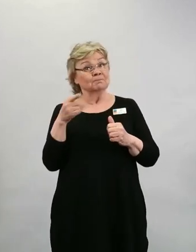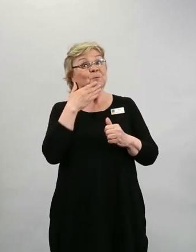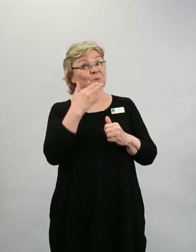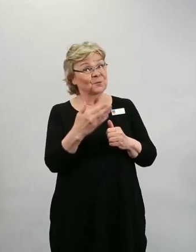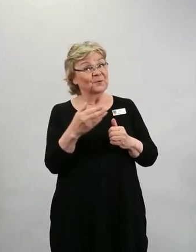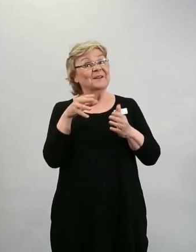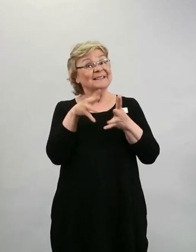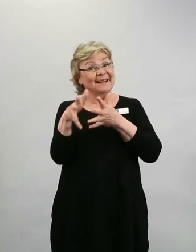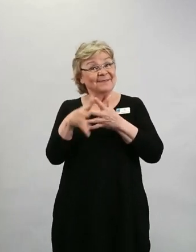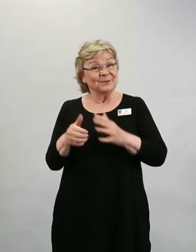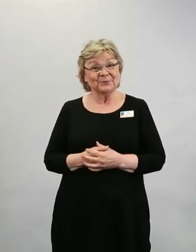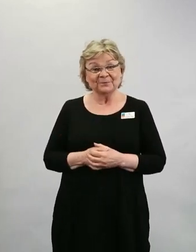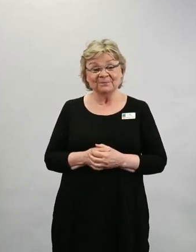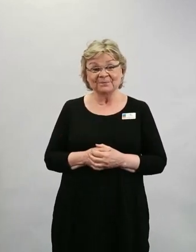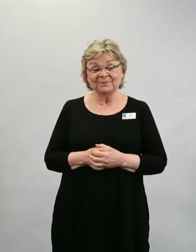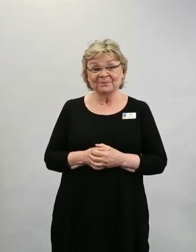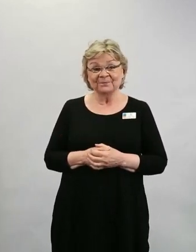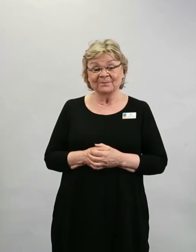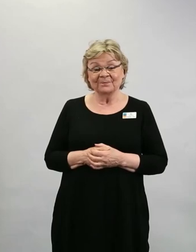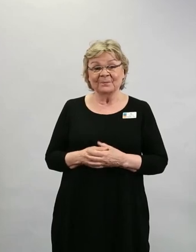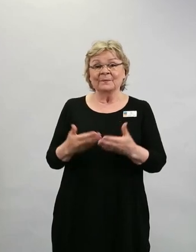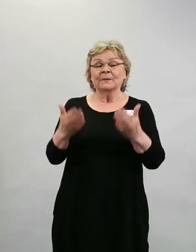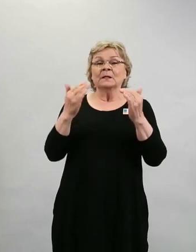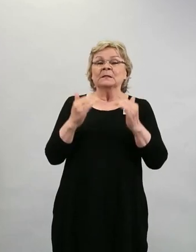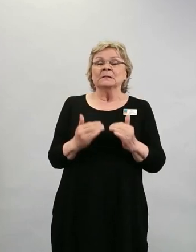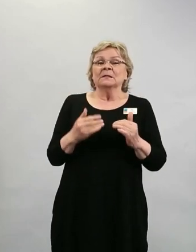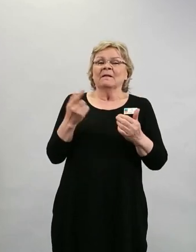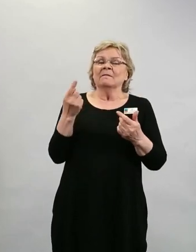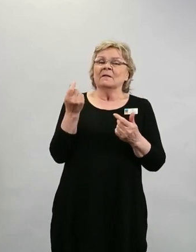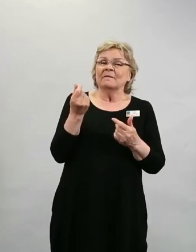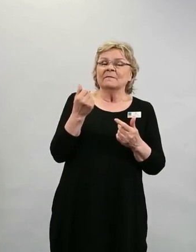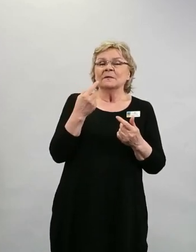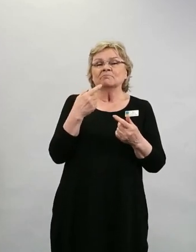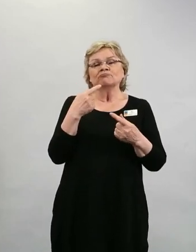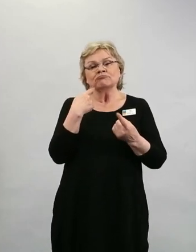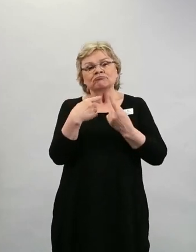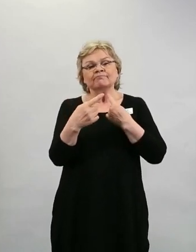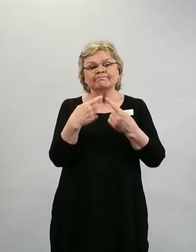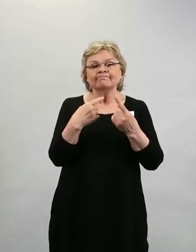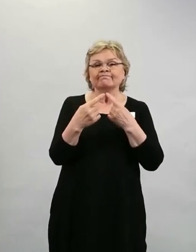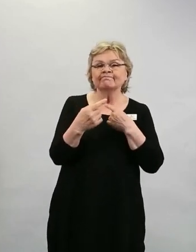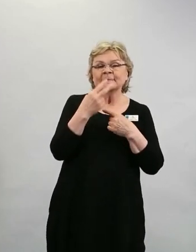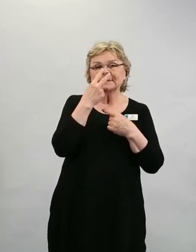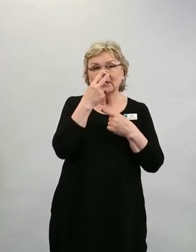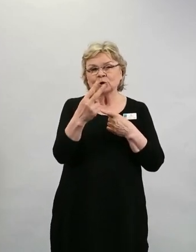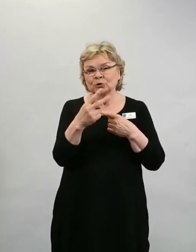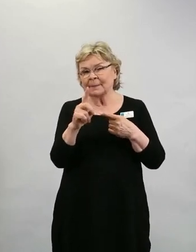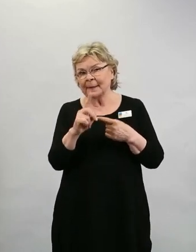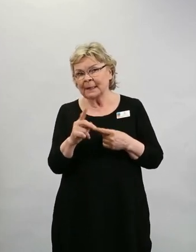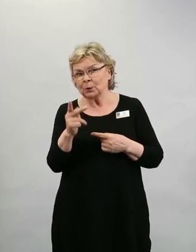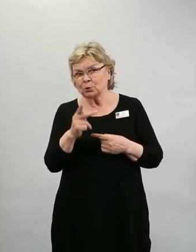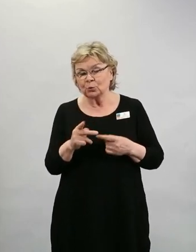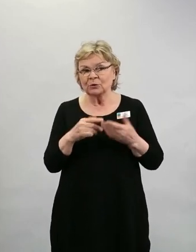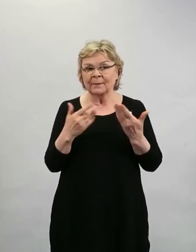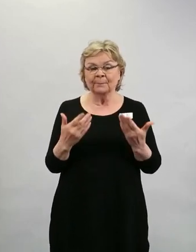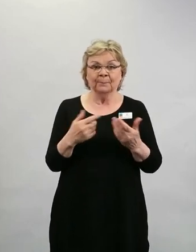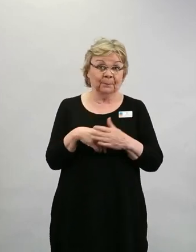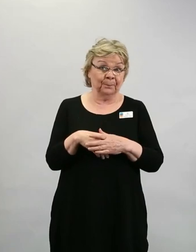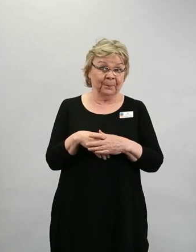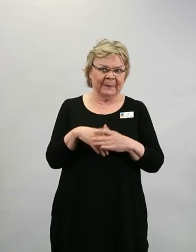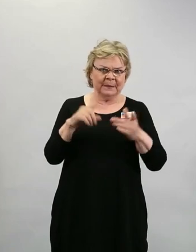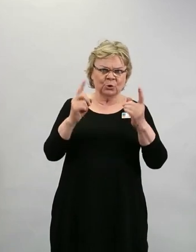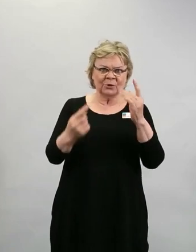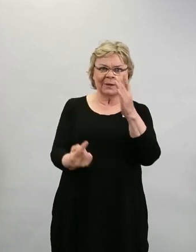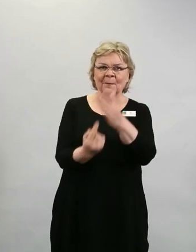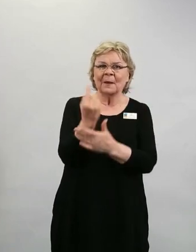Sitten vielä vähän eri päin palotellaan näitä asioita. Eli jos sitten käy niin, että sai